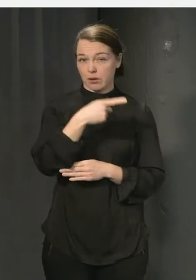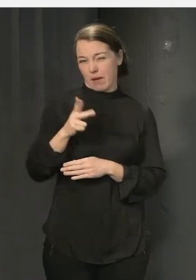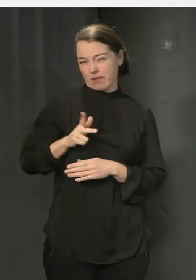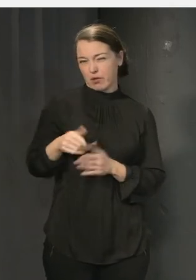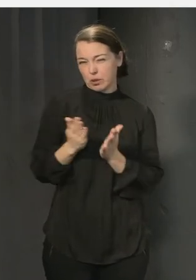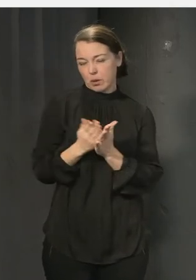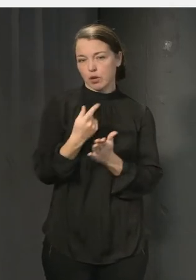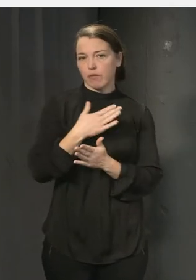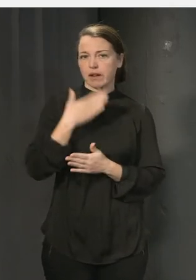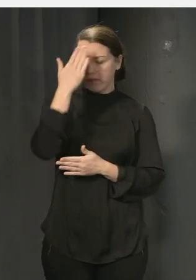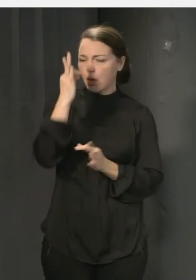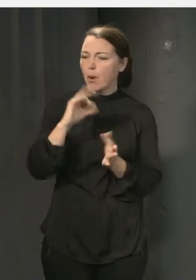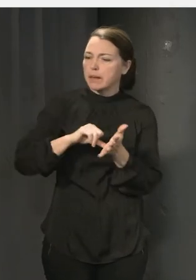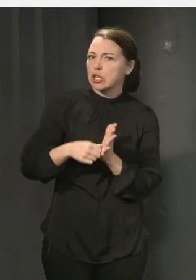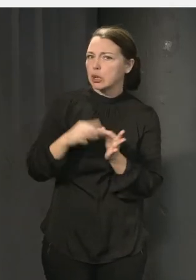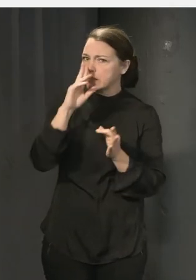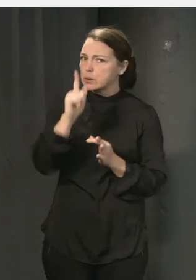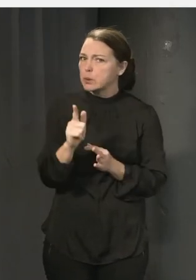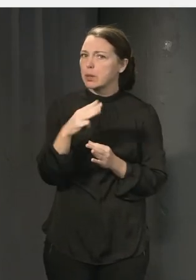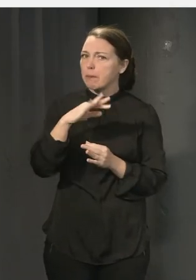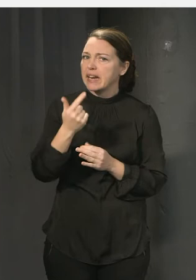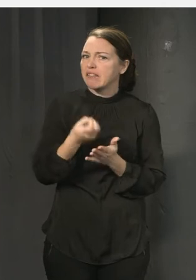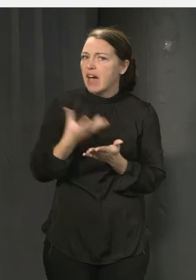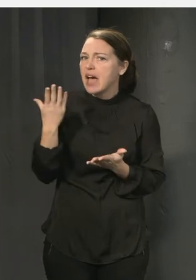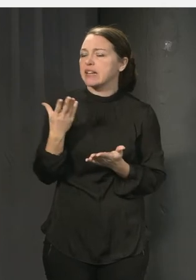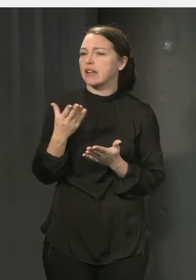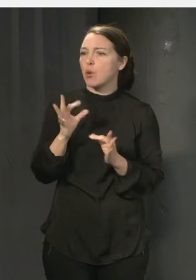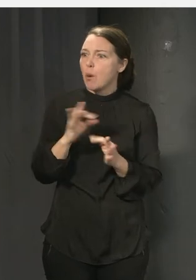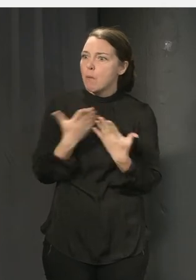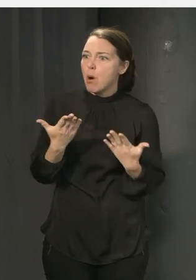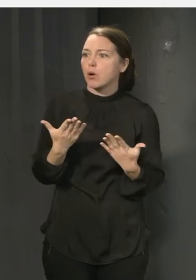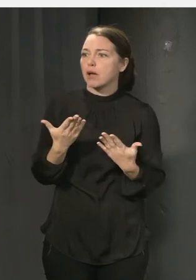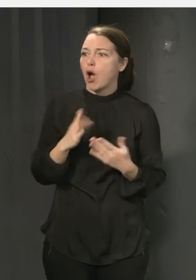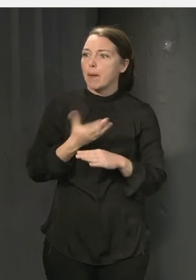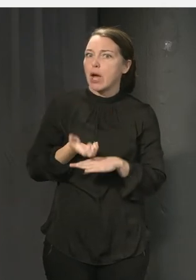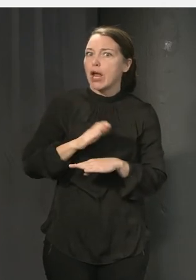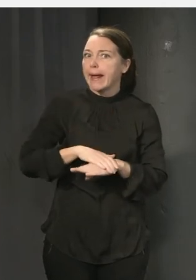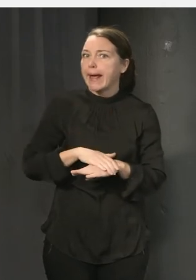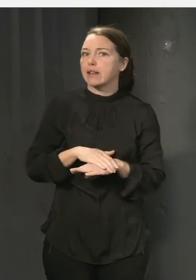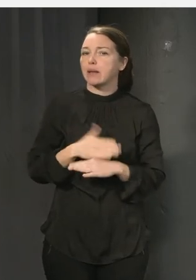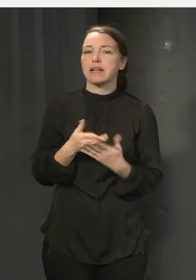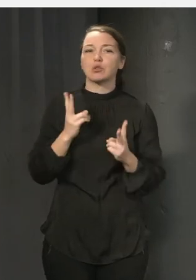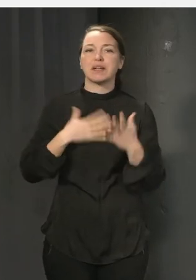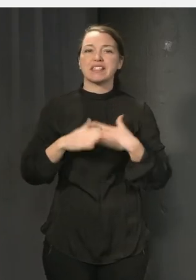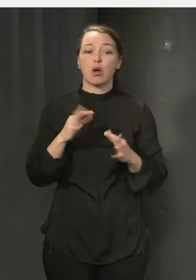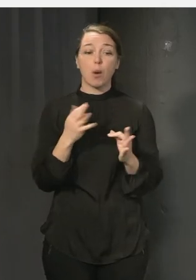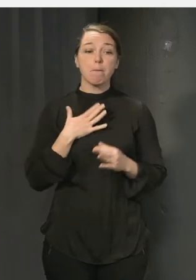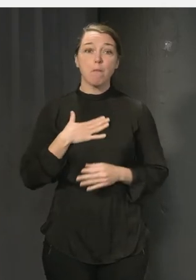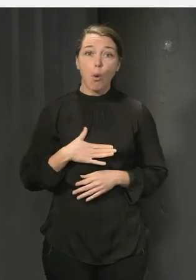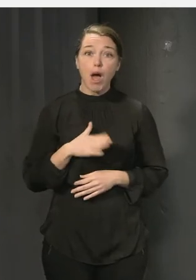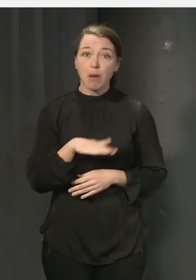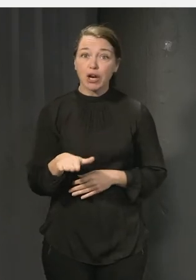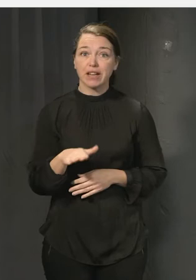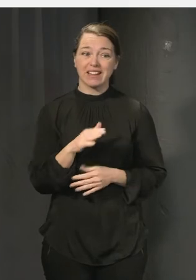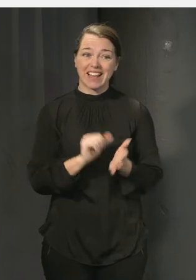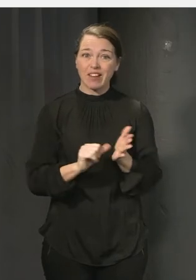de vill gärna veta hur ser betygen ut, ser meritvärdena ut, hur många är behöriga. Men de kanske inte är så intresserade av att veta hur mår barnen, hur mår